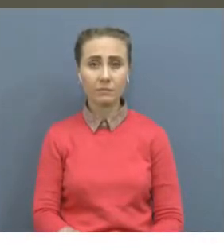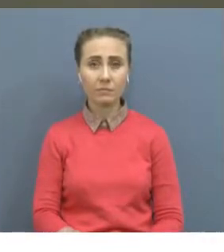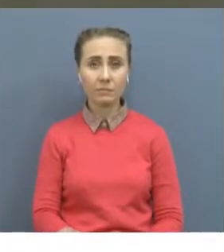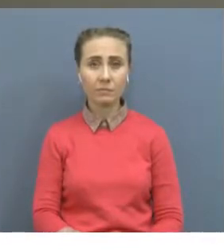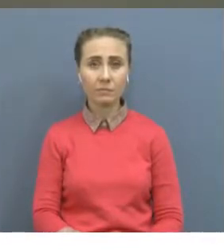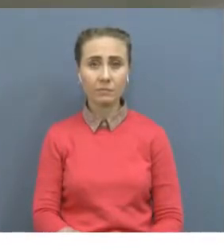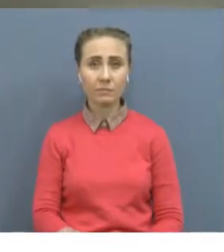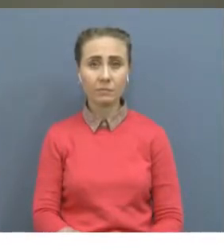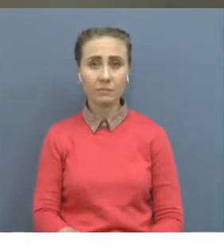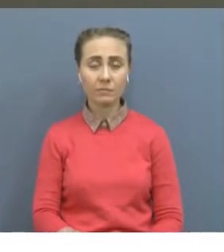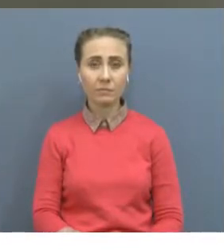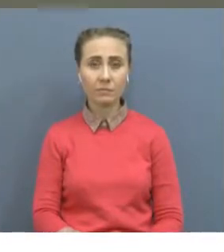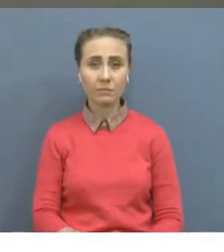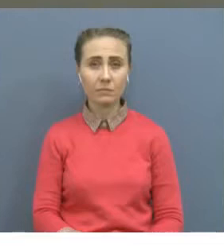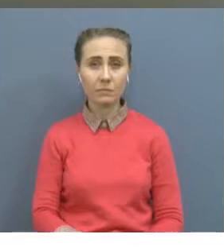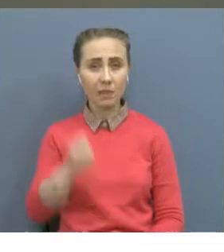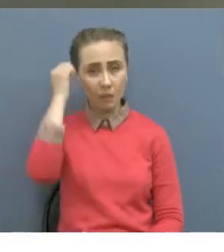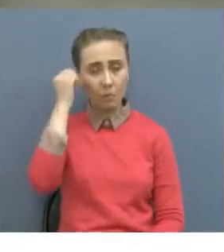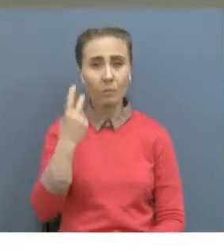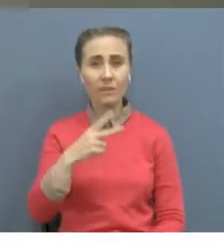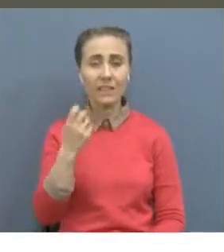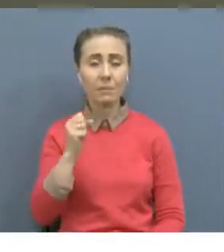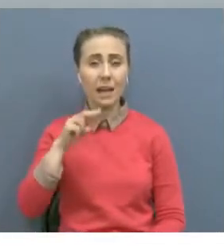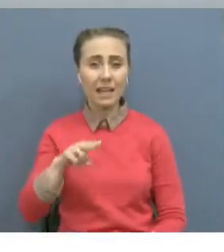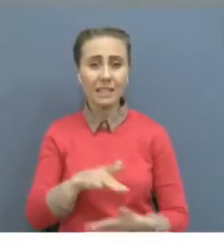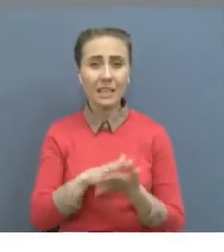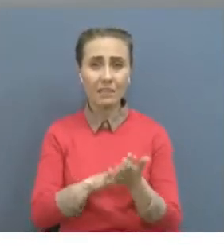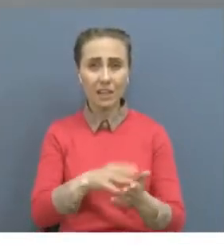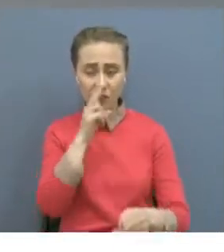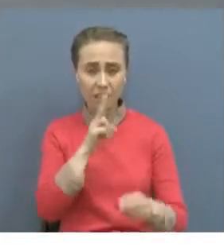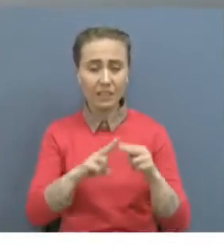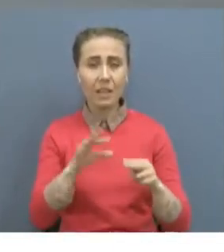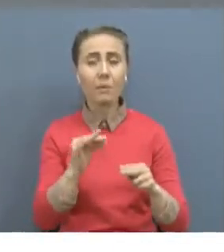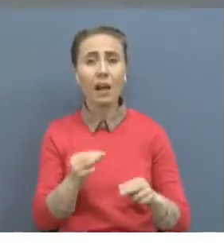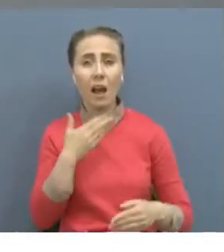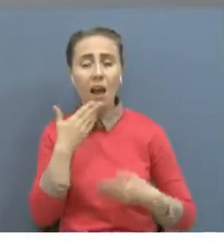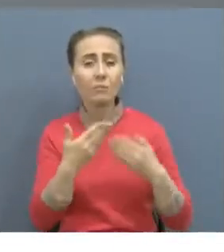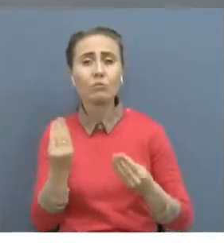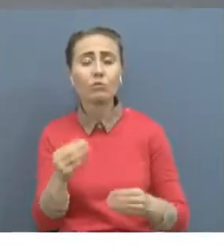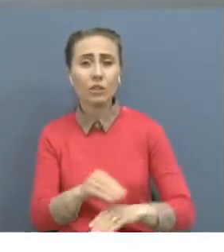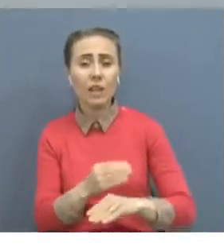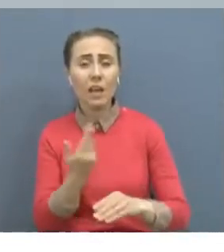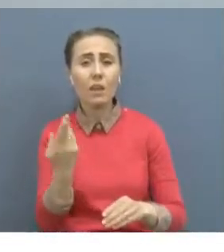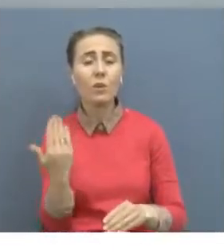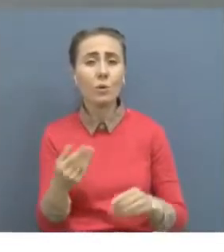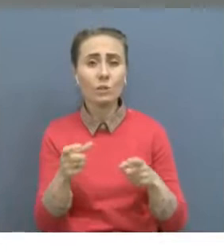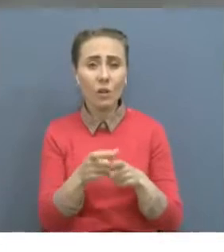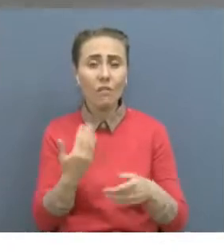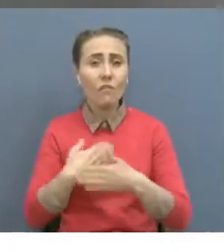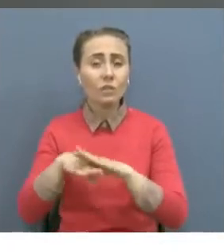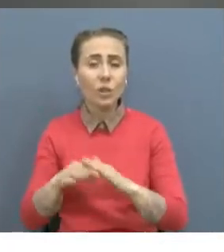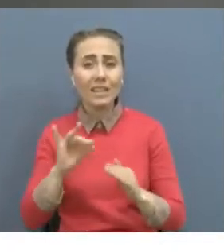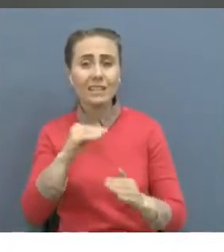Айта кетейік 25-ші сәуіргіні жоғалған Азаматтың жұбайы полиция бөліміне арызданған күйеуі кешке үйден шыққан соң,